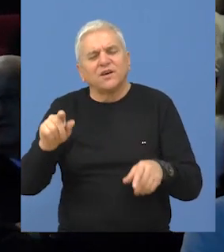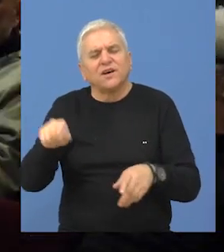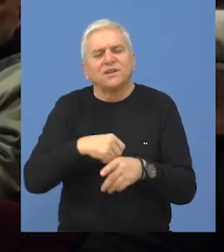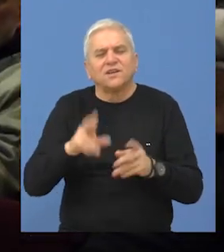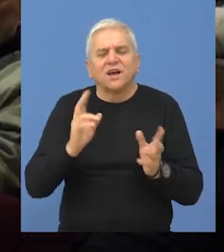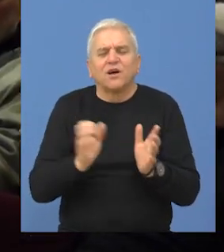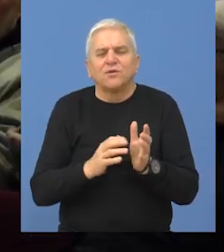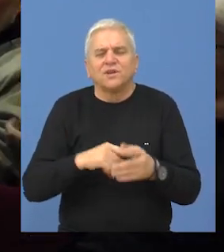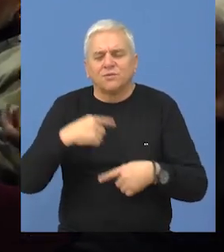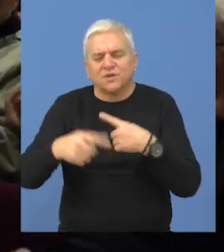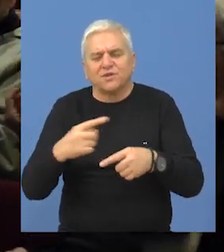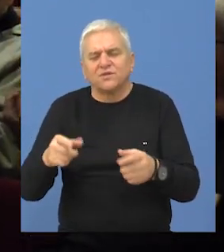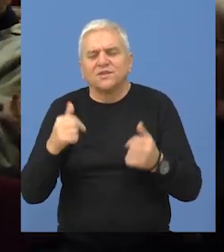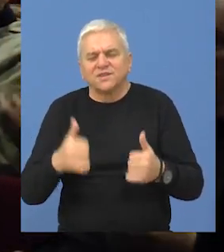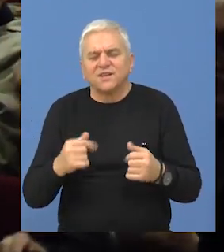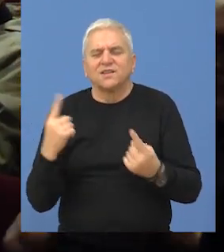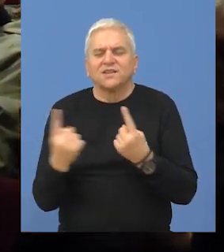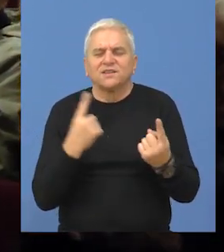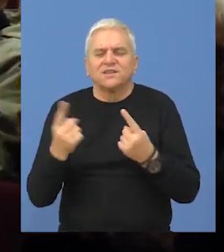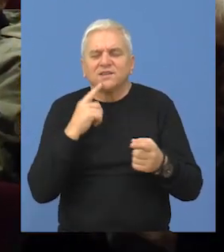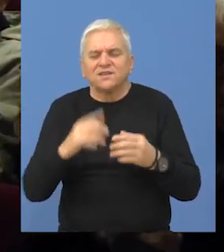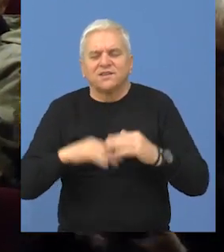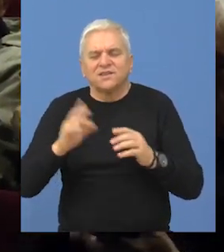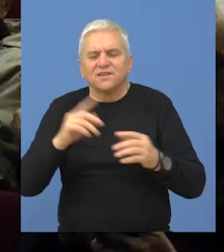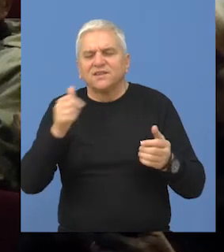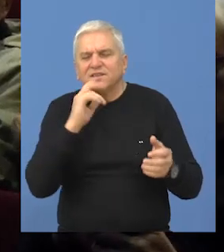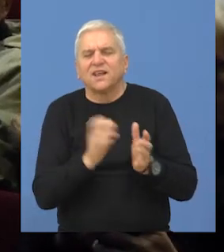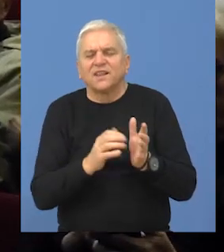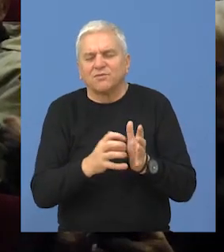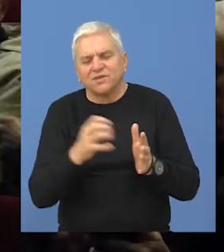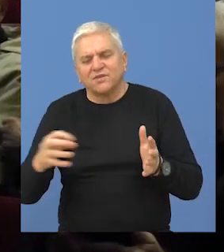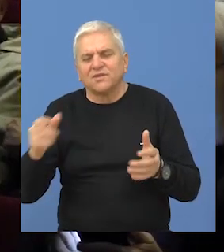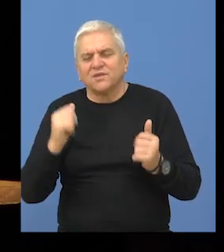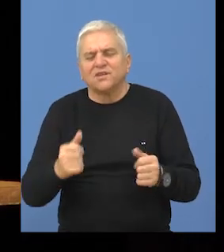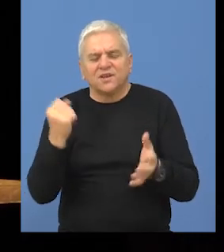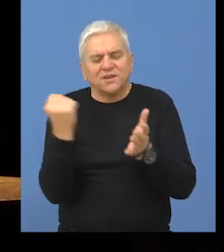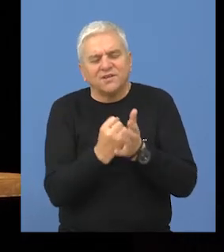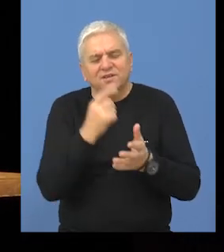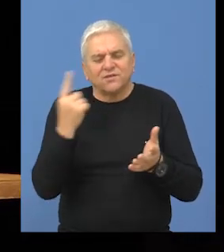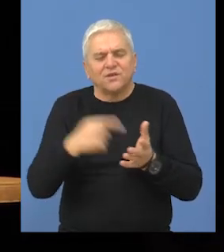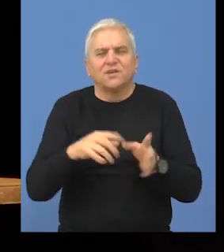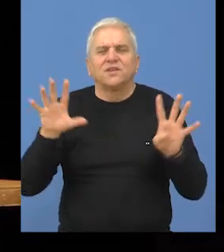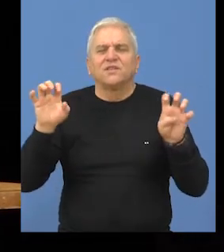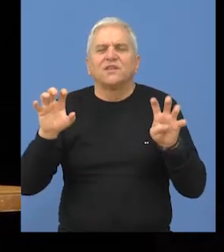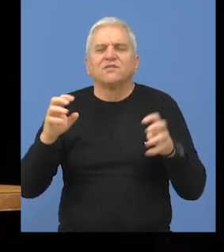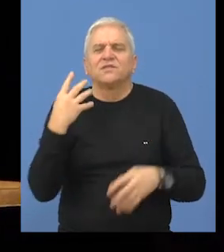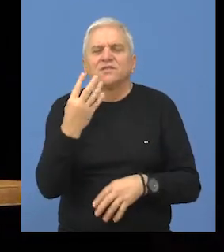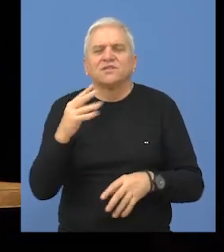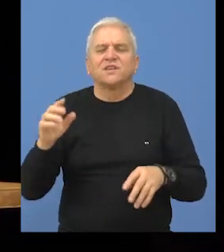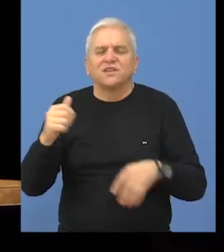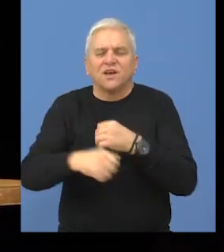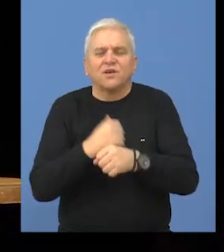rešenjima kako bi moglo da se prevaziđe trenutno stanje zamka i zaostavštine, koju je testamentom iz 1940.